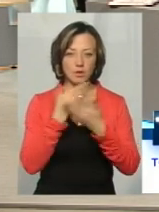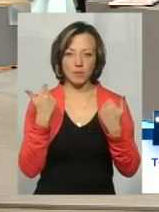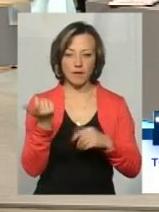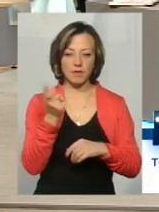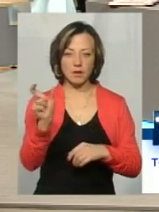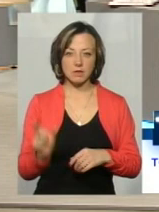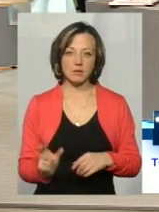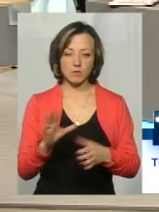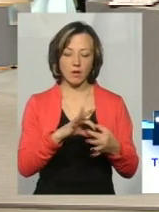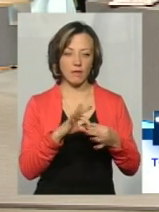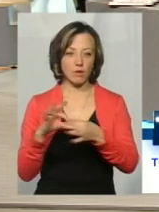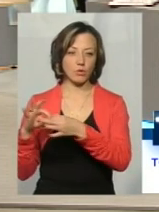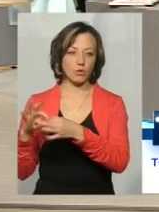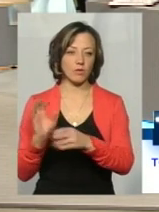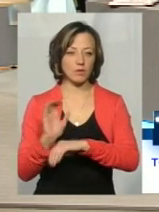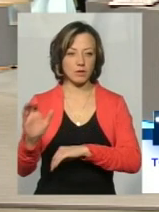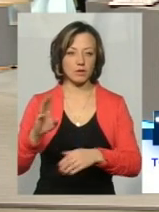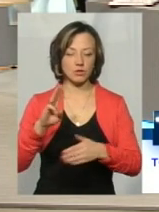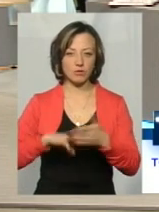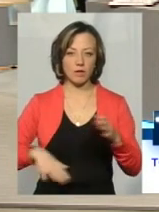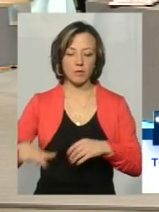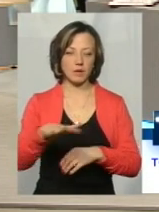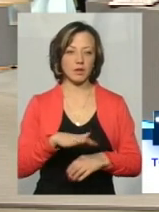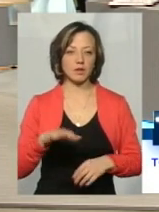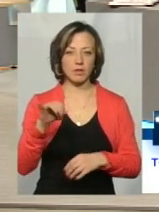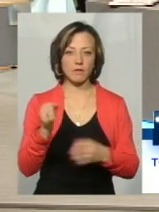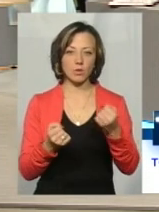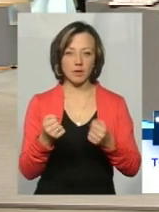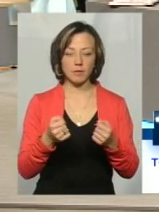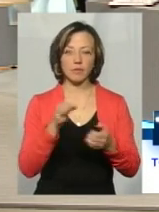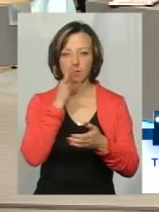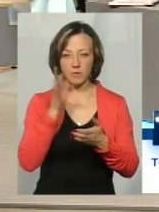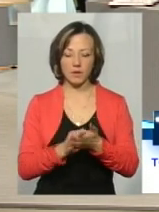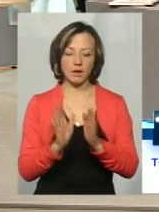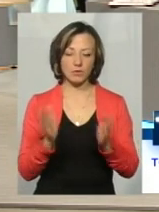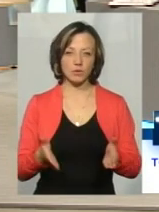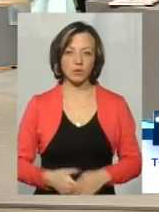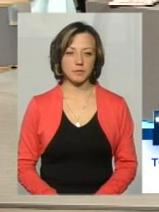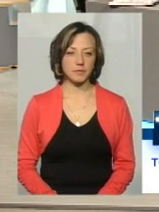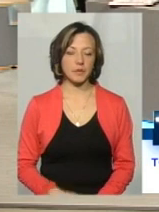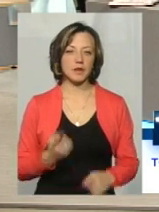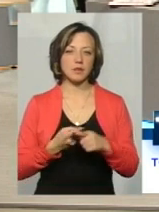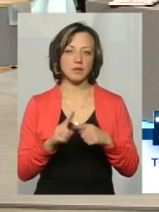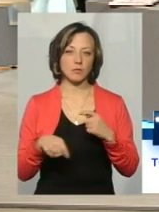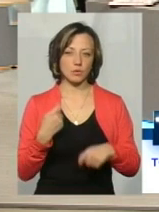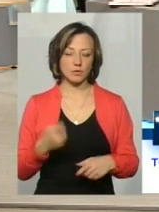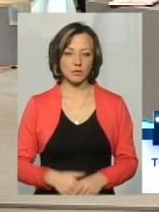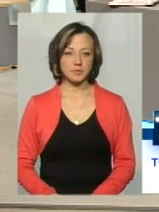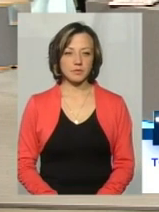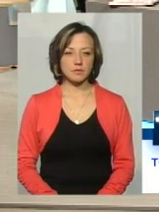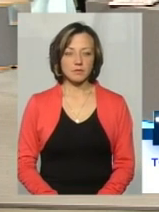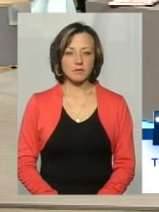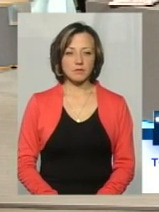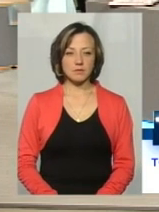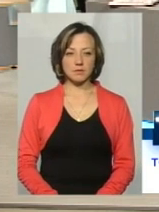власника, то його будуть яковоювати на відповідний арешт майданчики, та водії будуть нести адміністративну відповідальність за дані порушення. Я можу